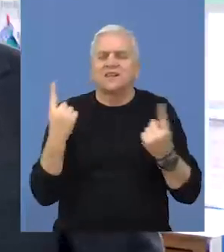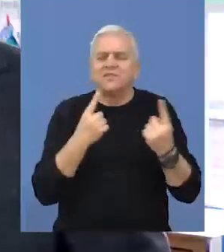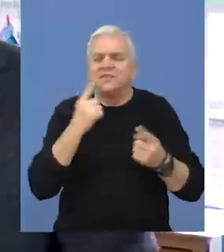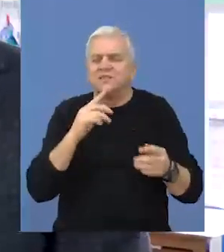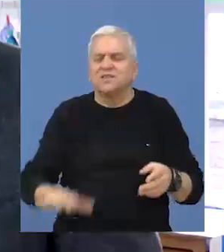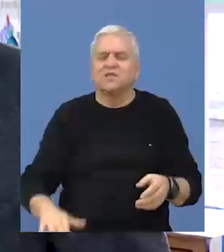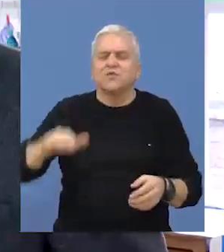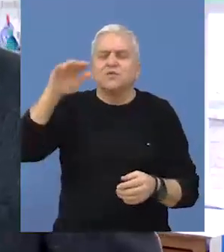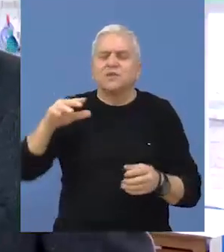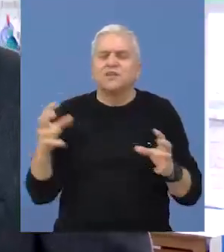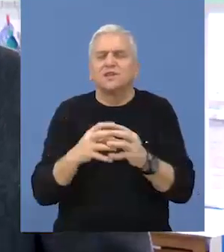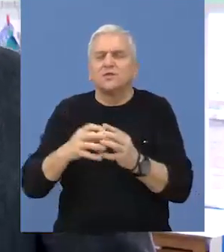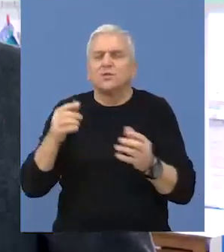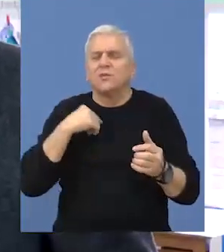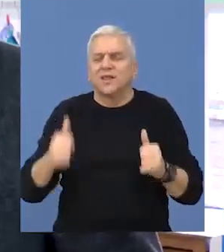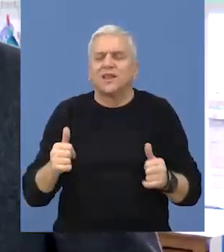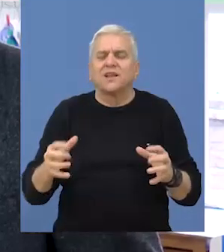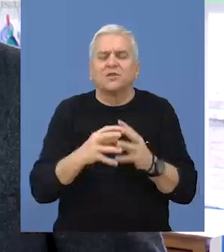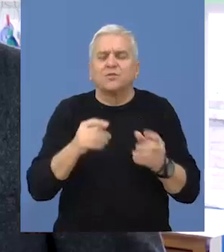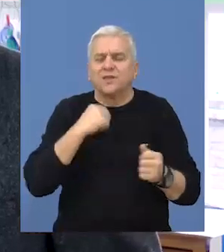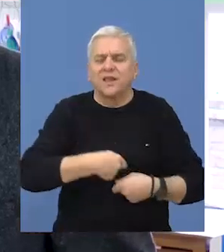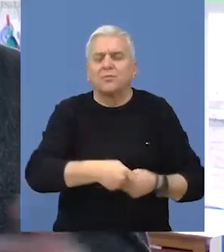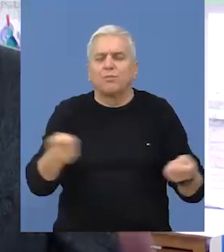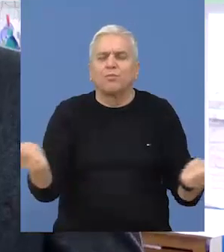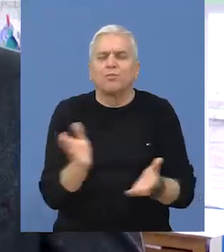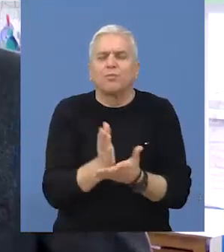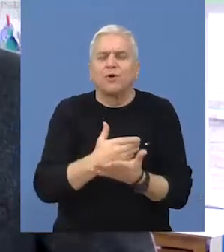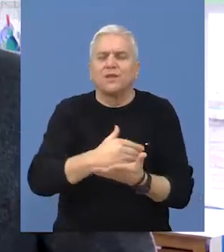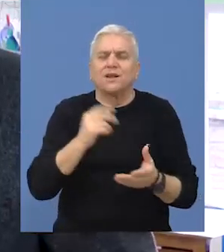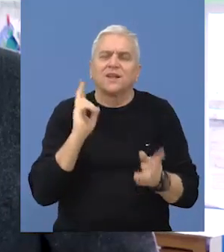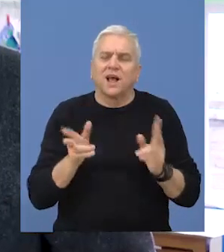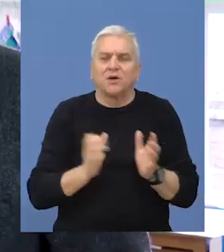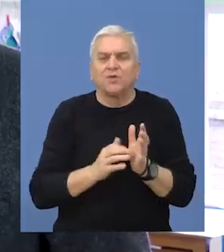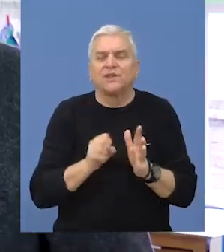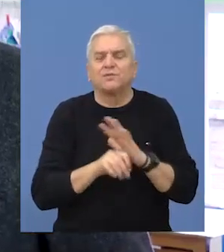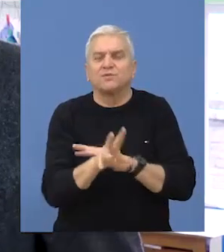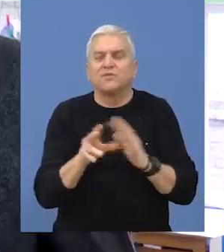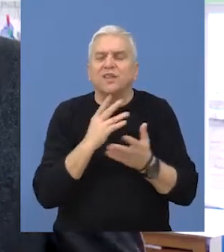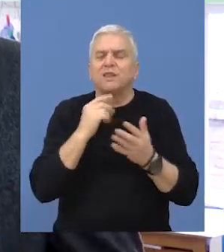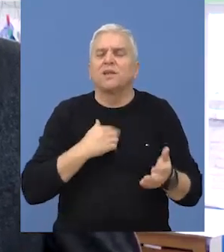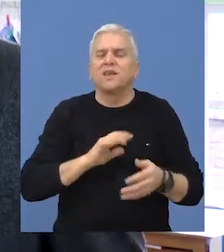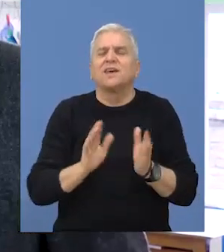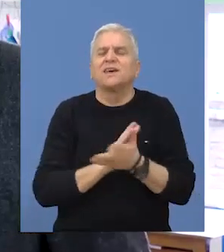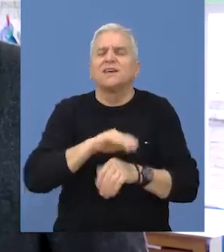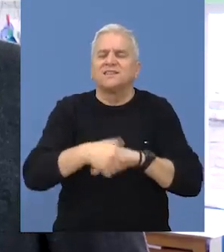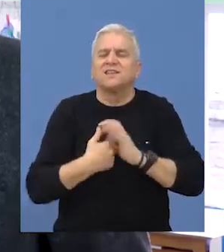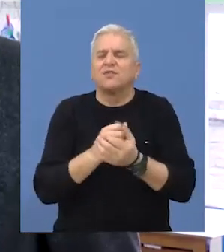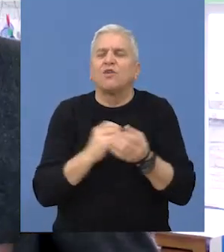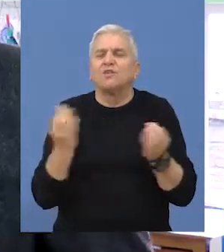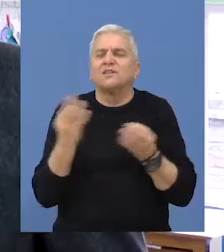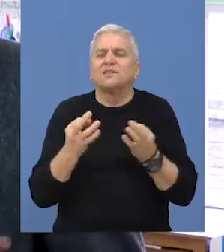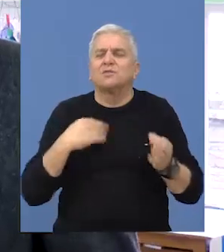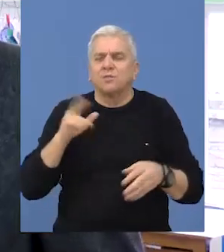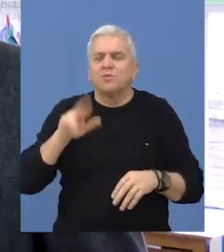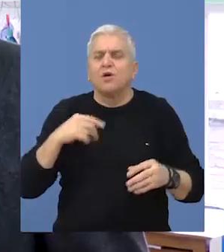odnosu na uzraste i igračke koje smo danas podelili rasporediti na adekvatan način. Meni je zvarno zadovoljstvo što smo